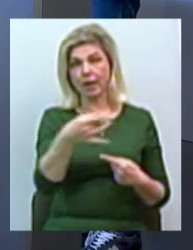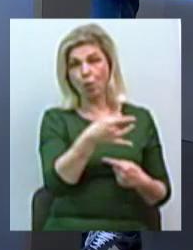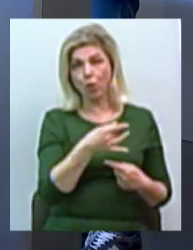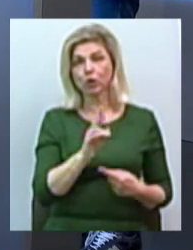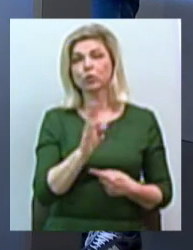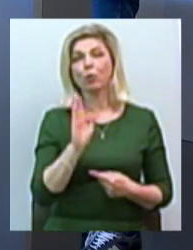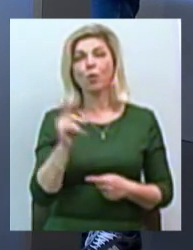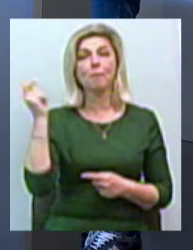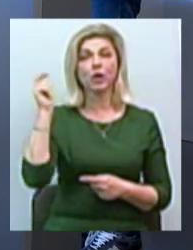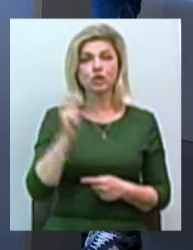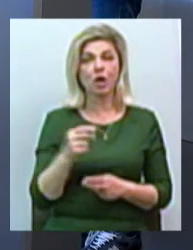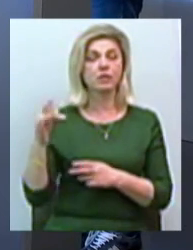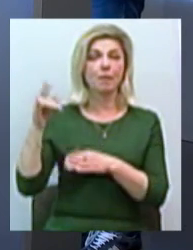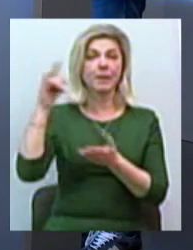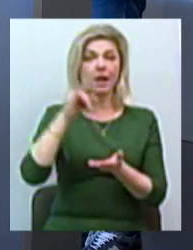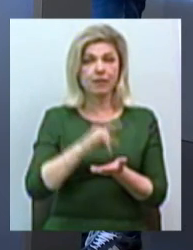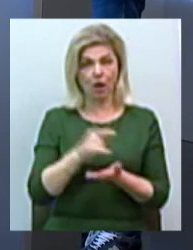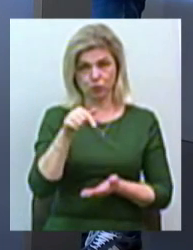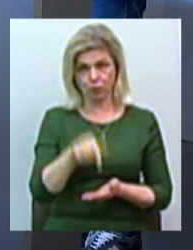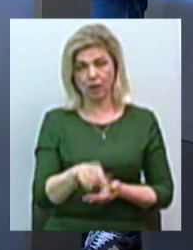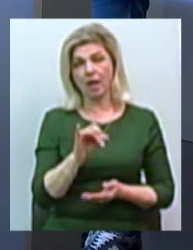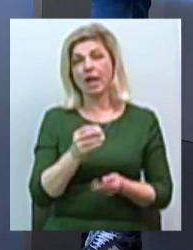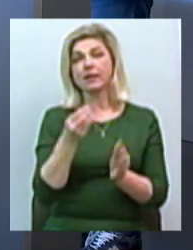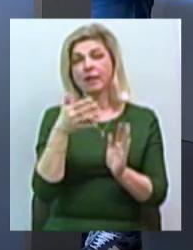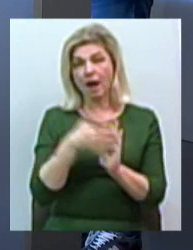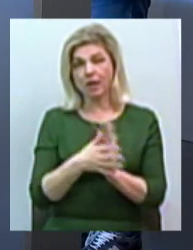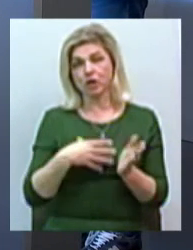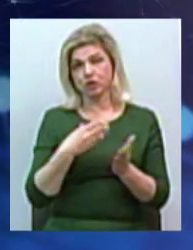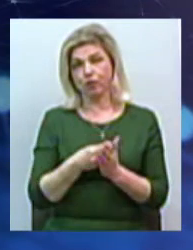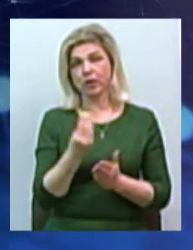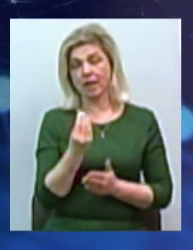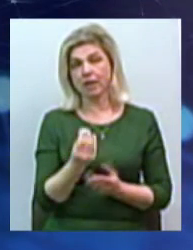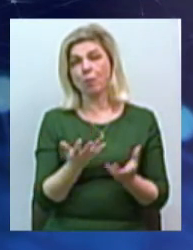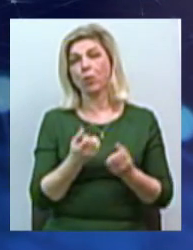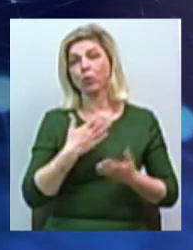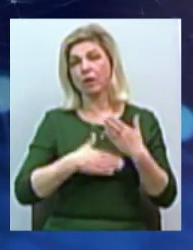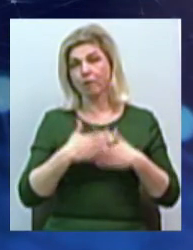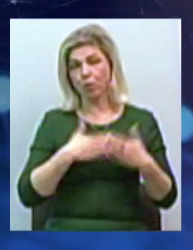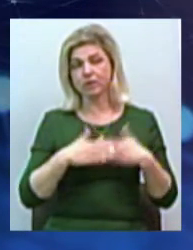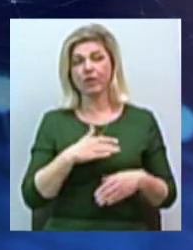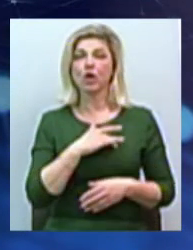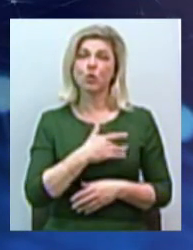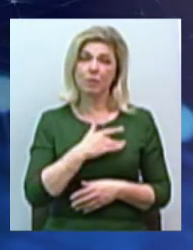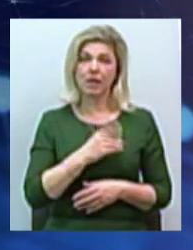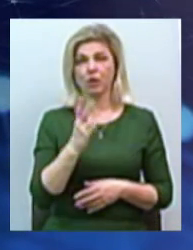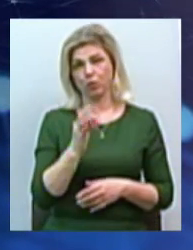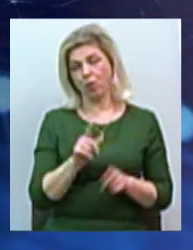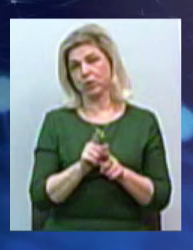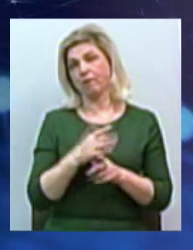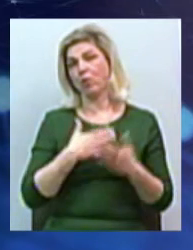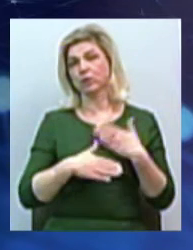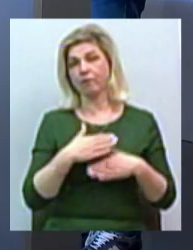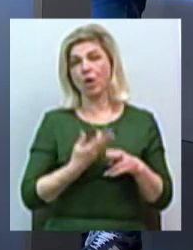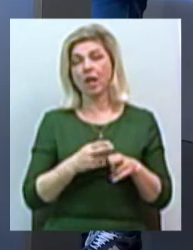будуть приїжджати, прилетати сюди і таким виразом тратити, опять-таки, свої гроші, получати удовольствие, сомнительно, але все-таки удовольствие. Це